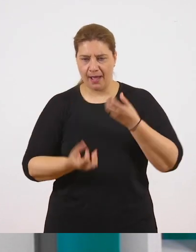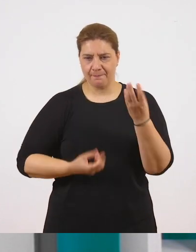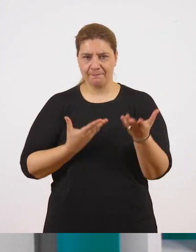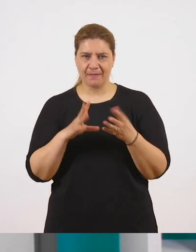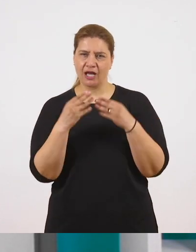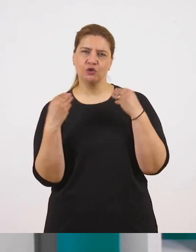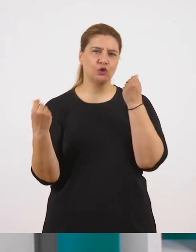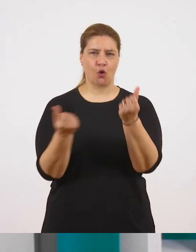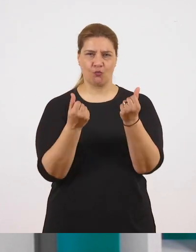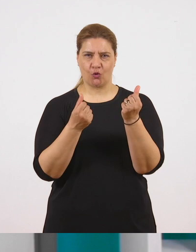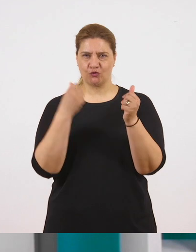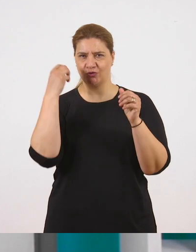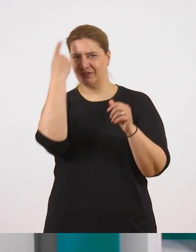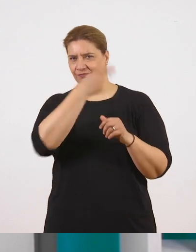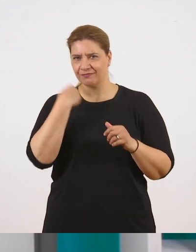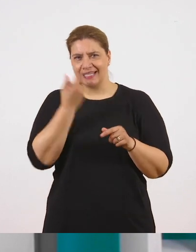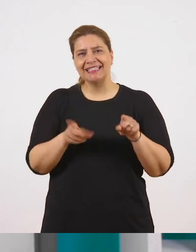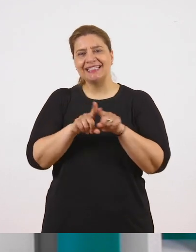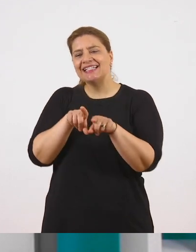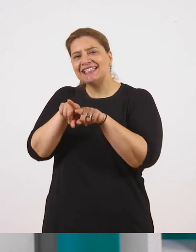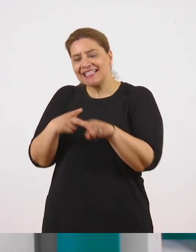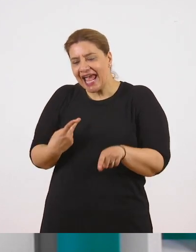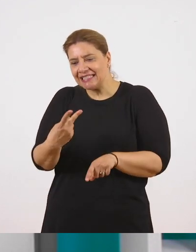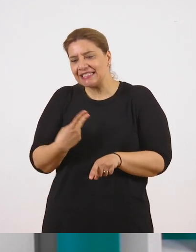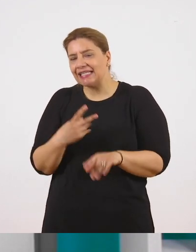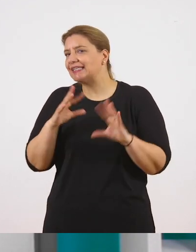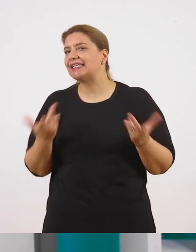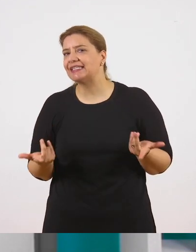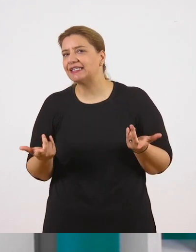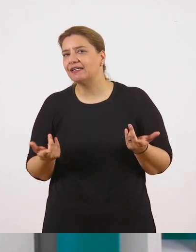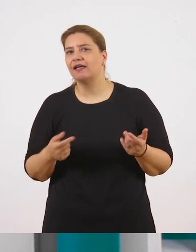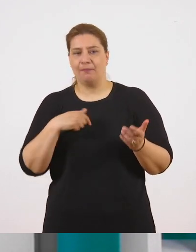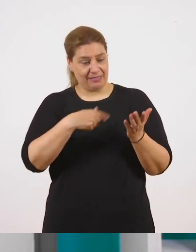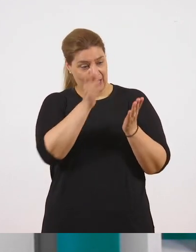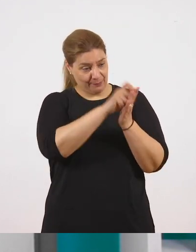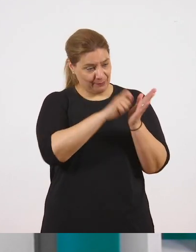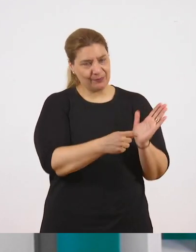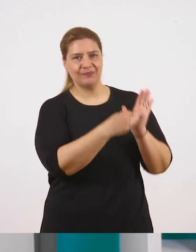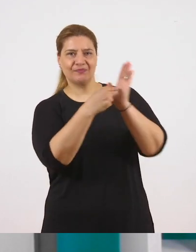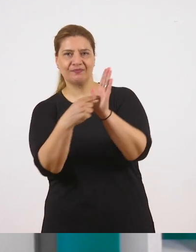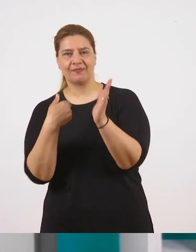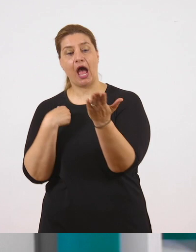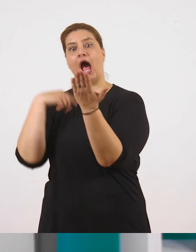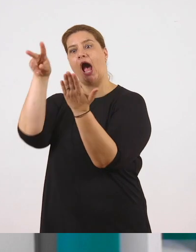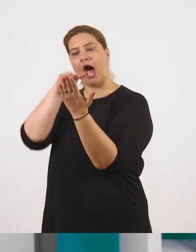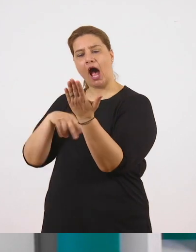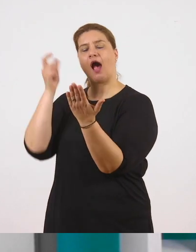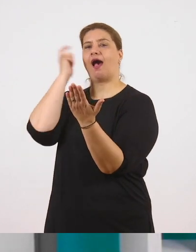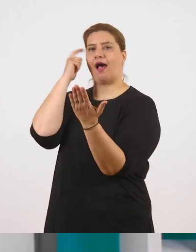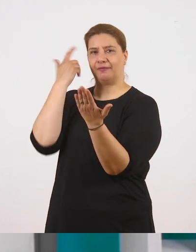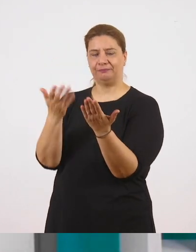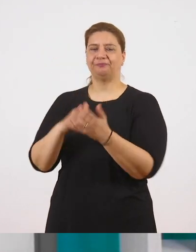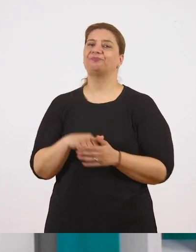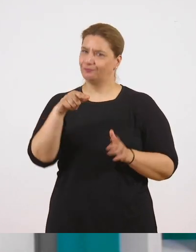και τη σχέση τη δική μας μαζί του, σ' αυτόν που μας διαβάζει. Και θα σας δώσω πολύ γρήγορα τώρα